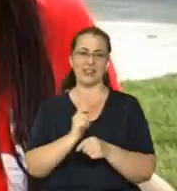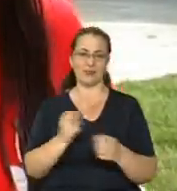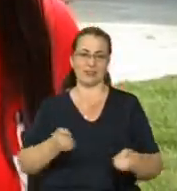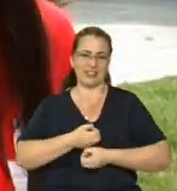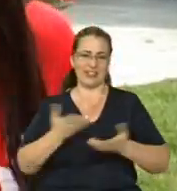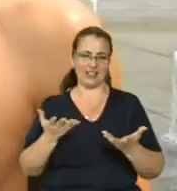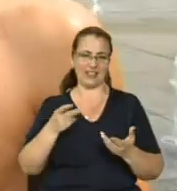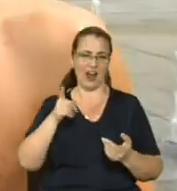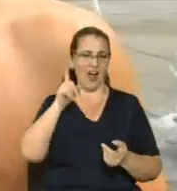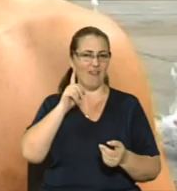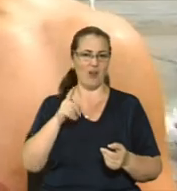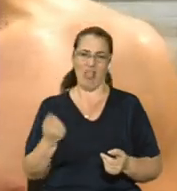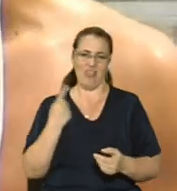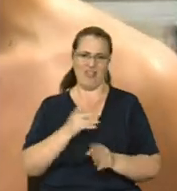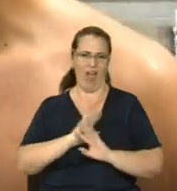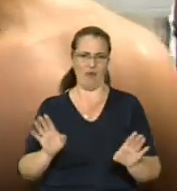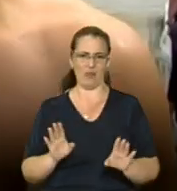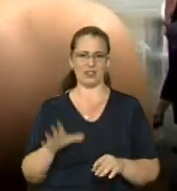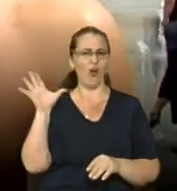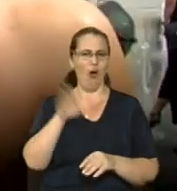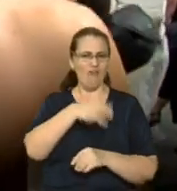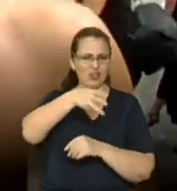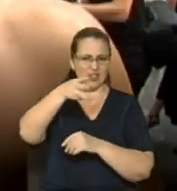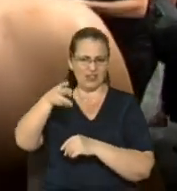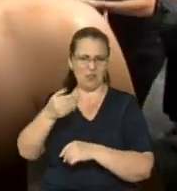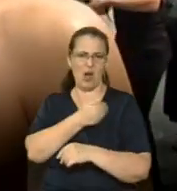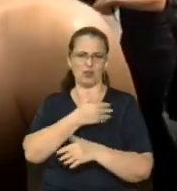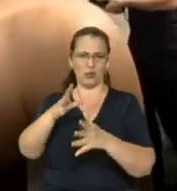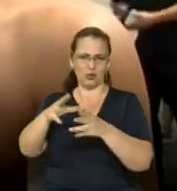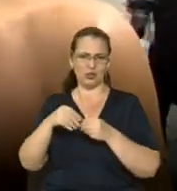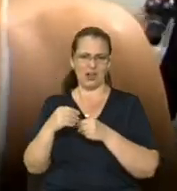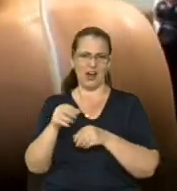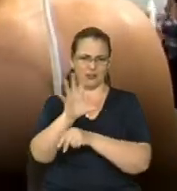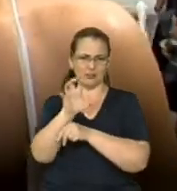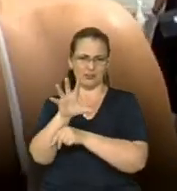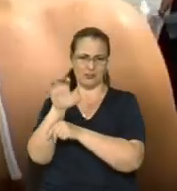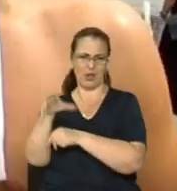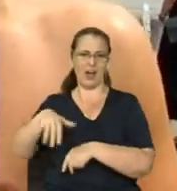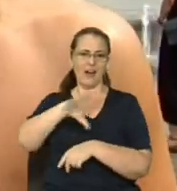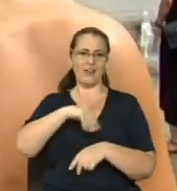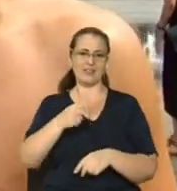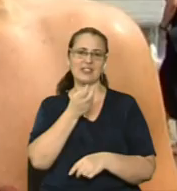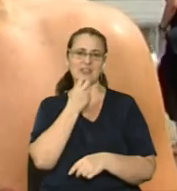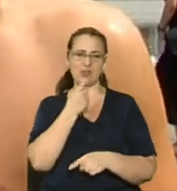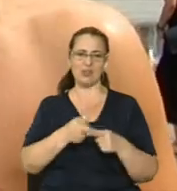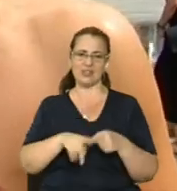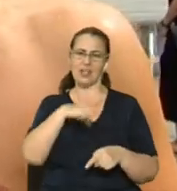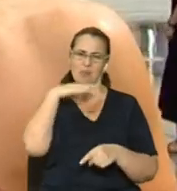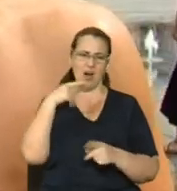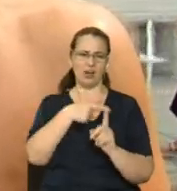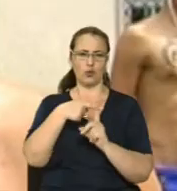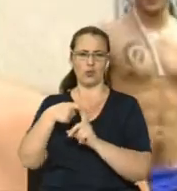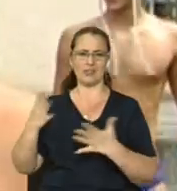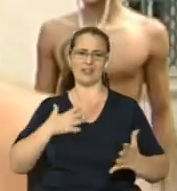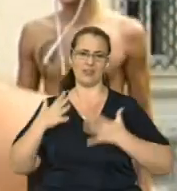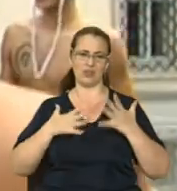незвично. Всі знімають, всі хочуть сфотографуватись, всі сміються. Це багато позитивних